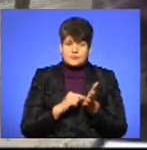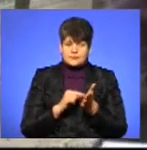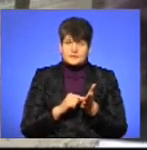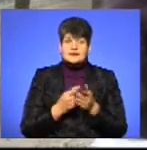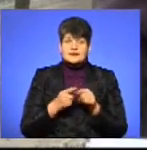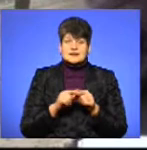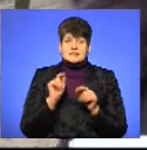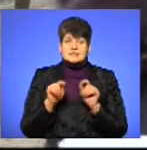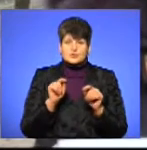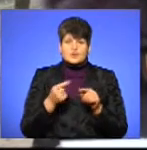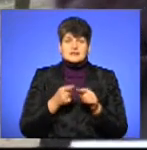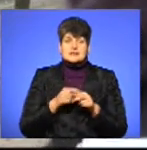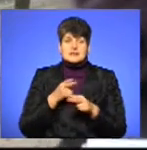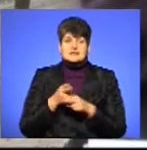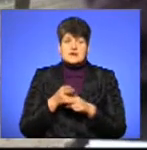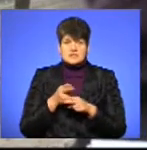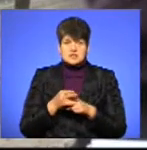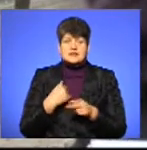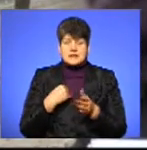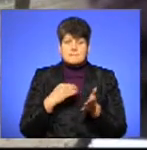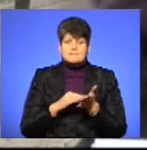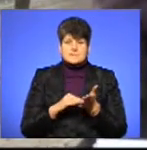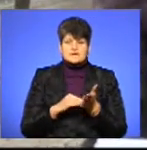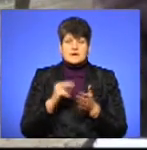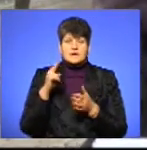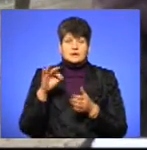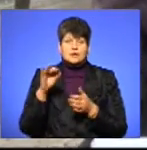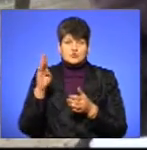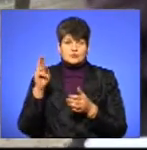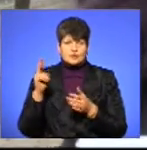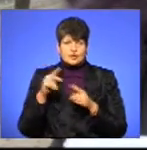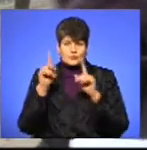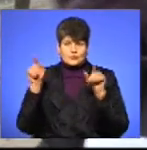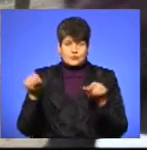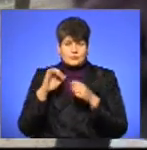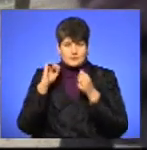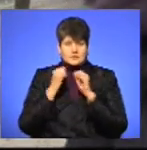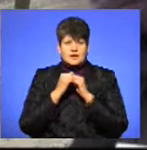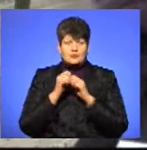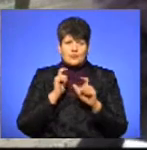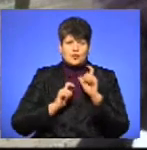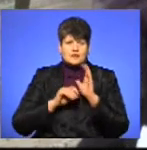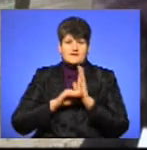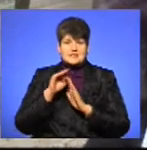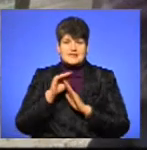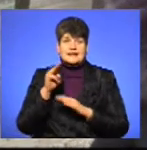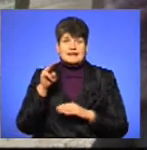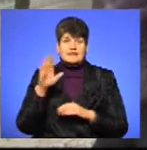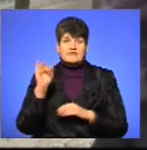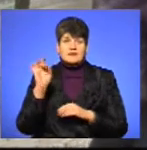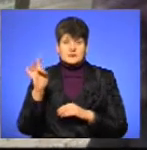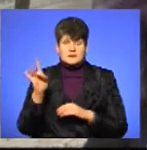це стукає, це заважає. Я писала дошкою, колись пам'ятаю в університеті твір, то